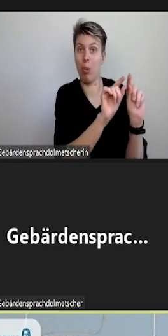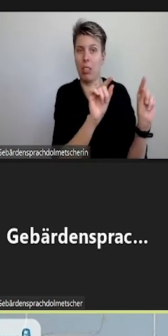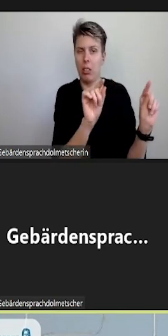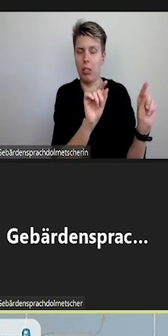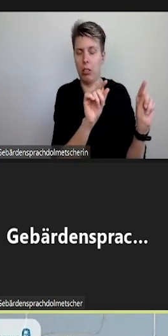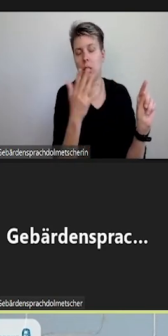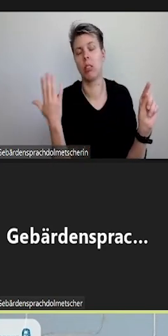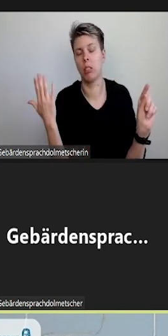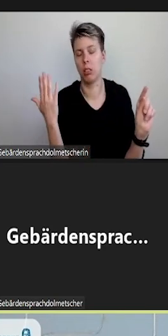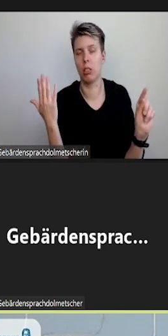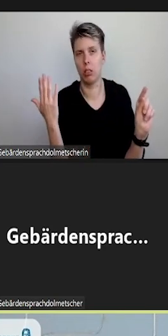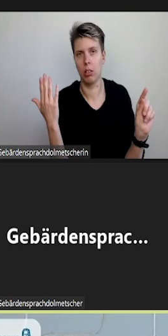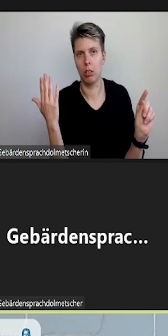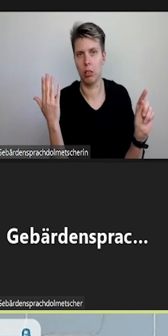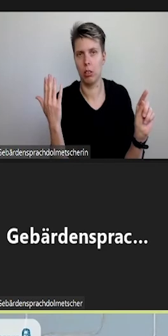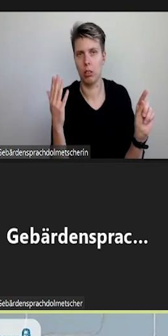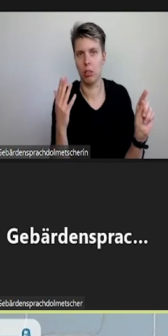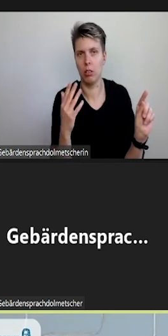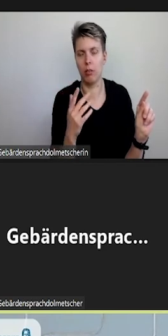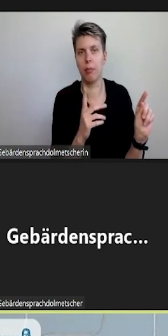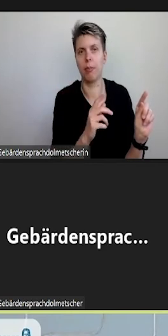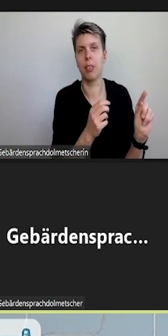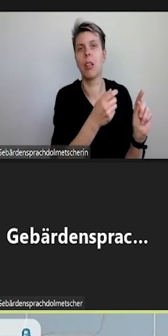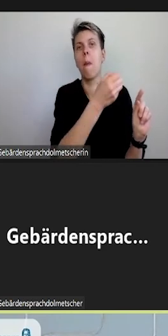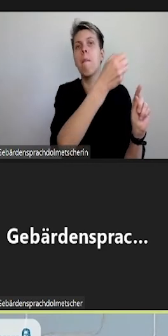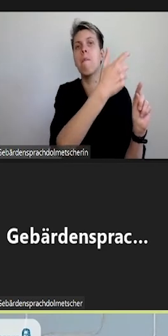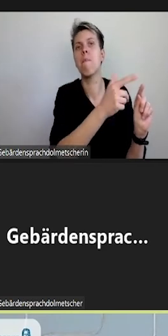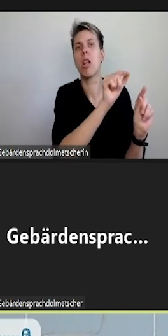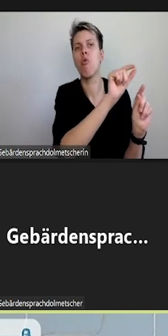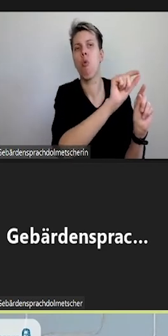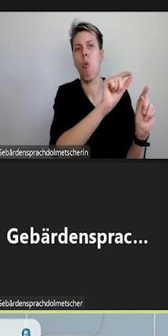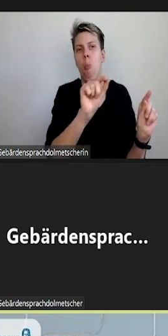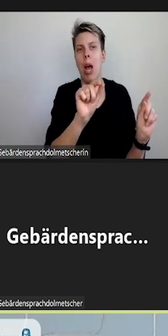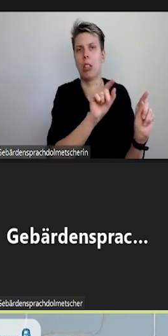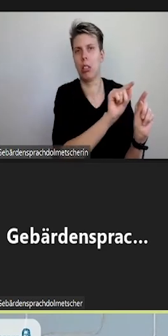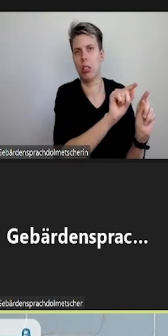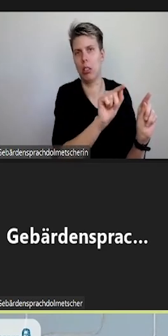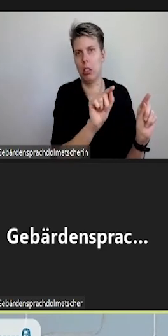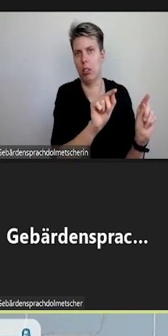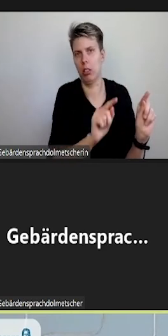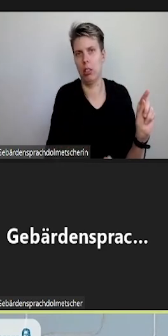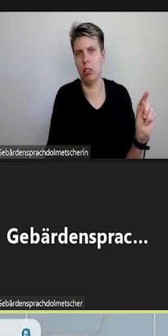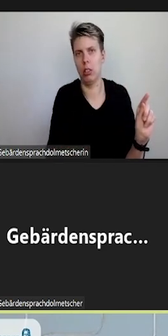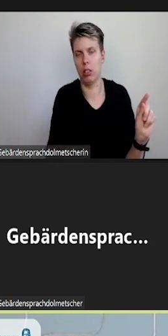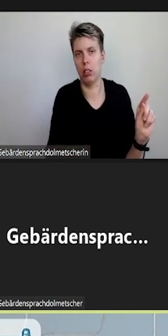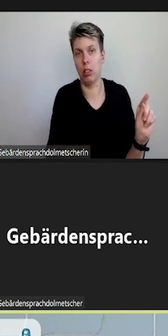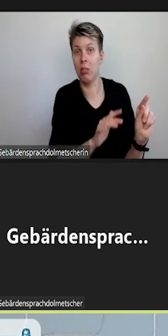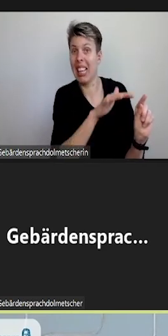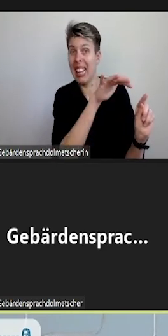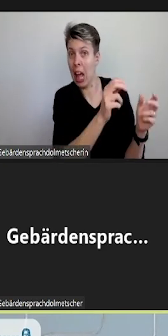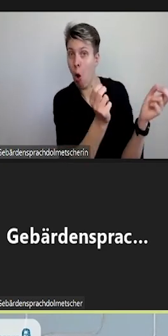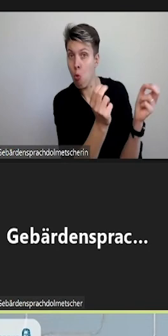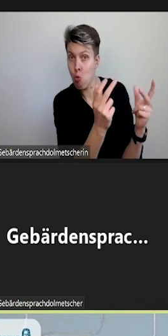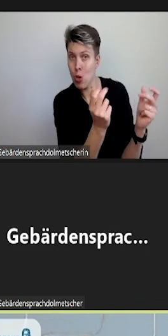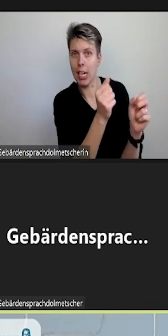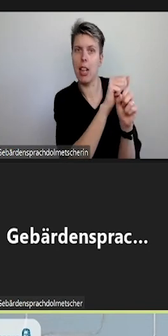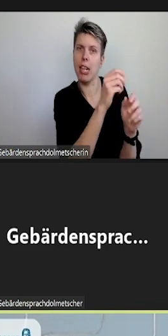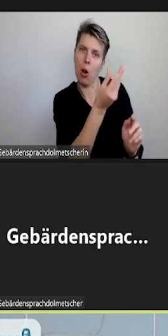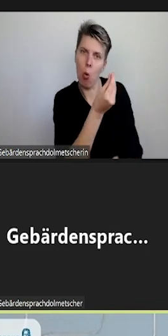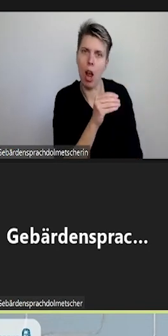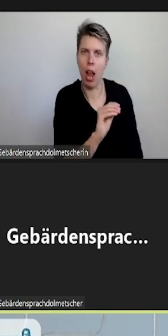anderen Programmen, auch das Menü Band, über das eventuell vorhandene Untertitel eingebettet werden können,